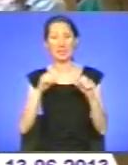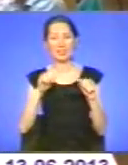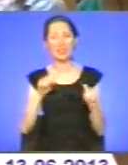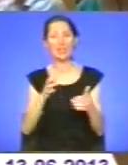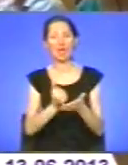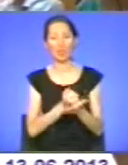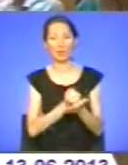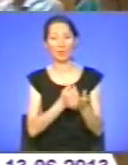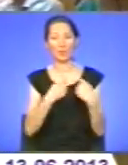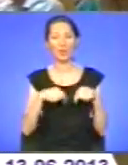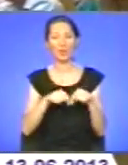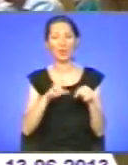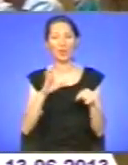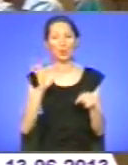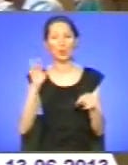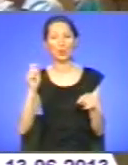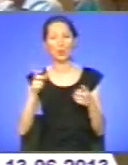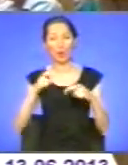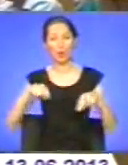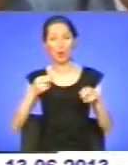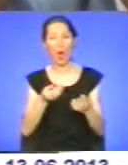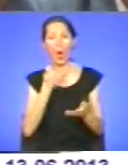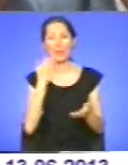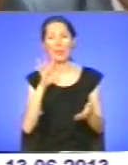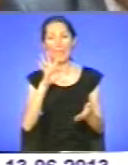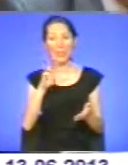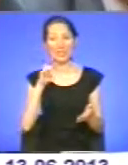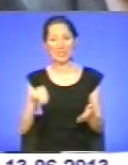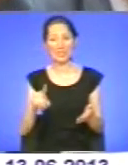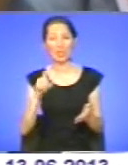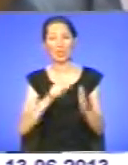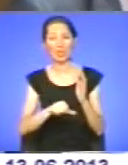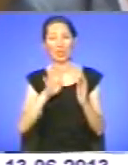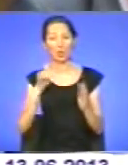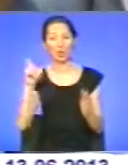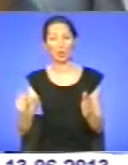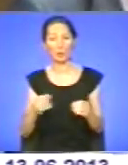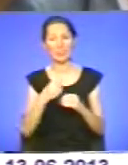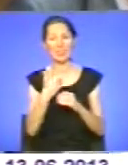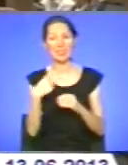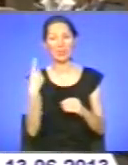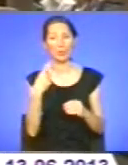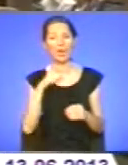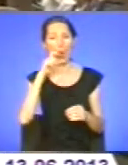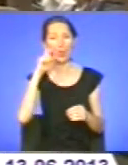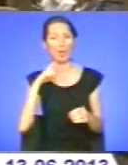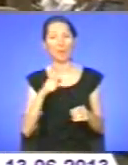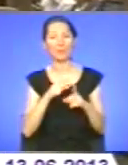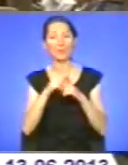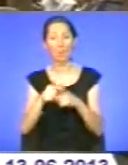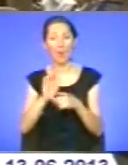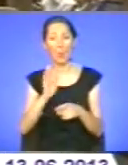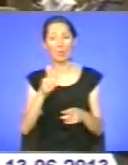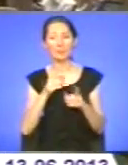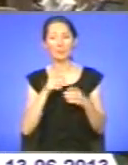Організатори соціологічного дослідження опитали 5164 особи у 13 областях України. Респондентами були власники